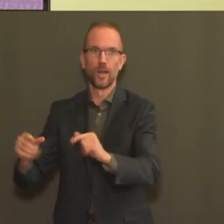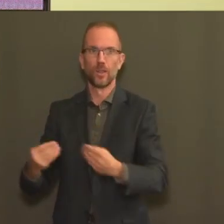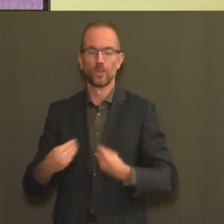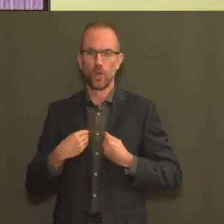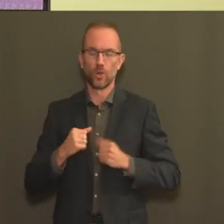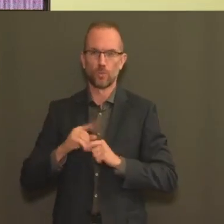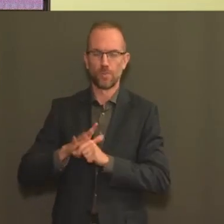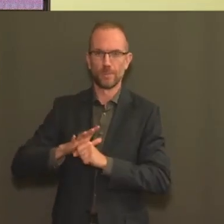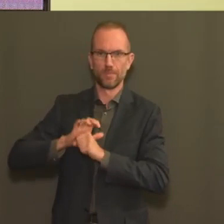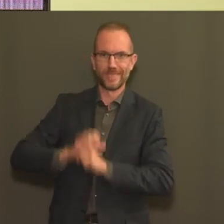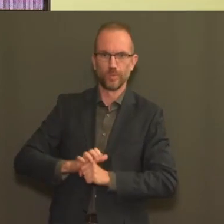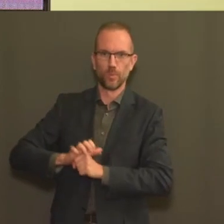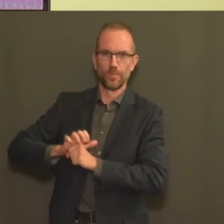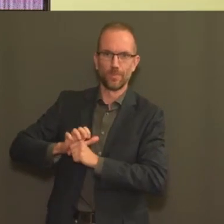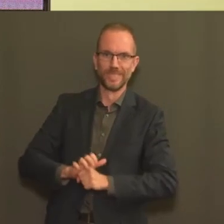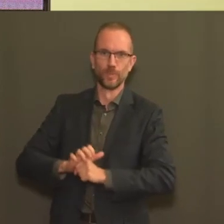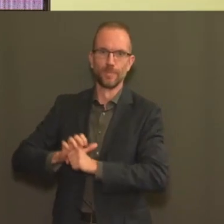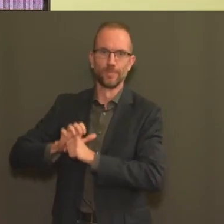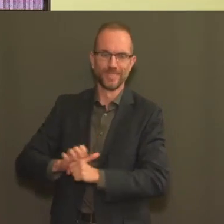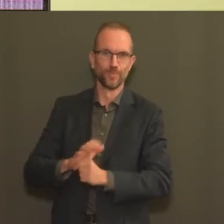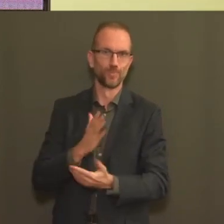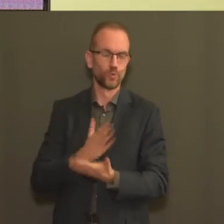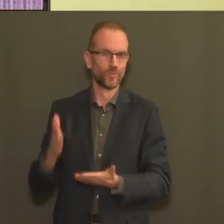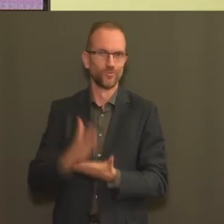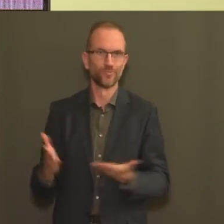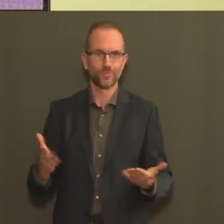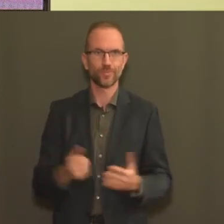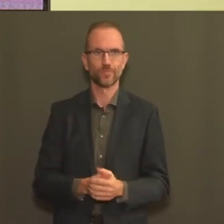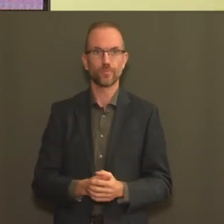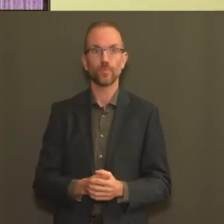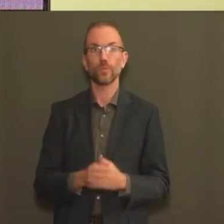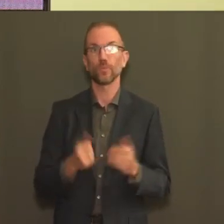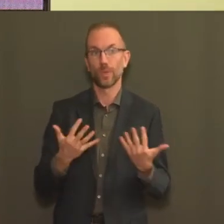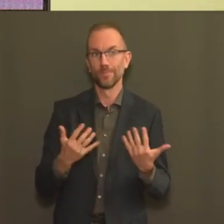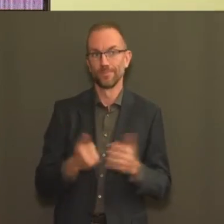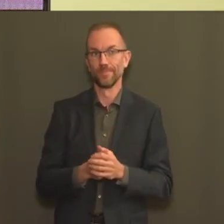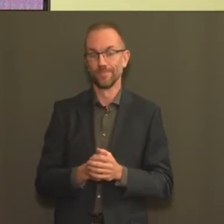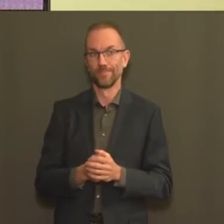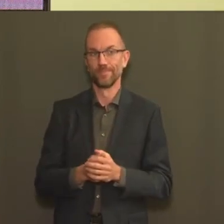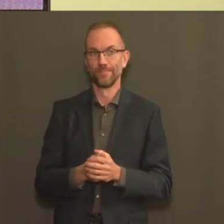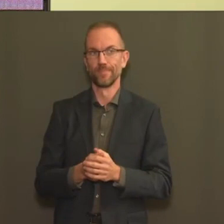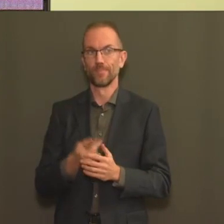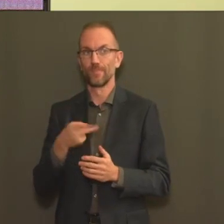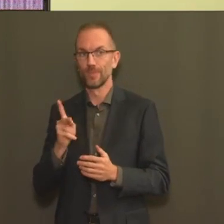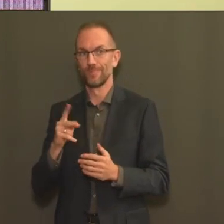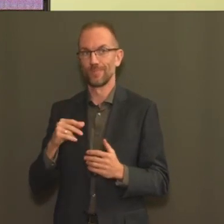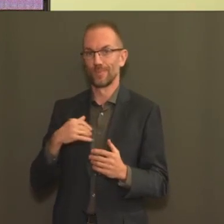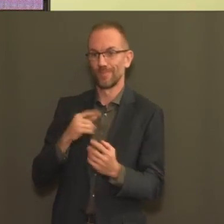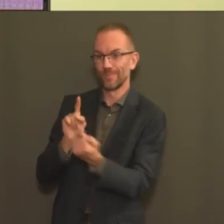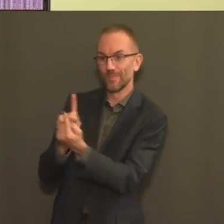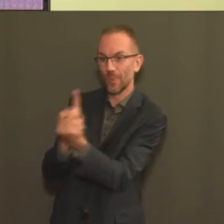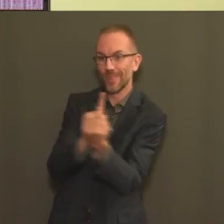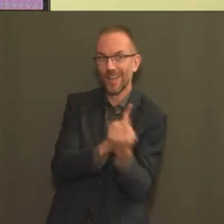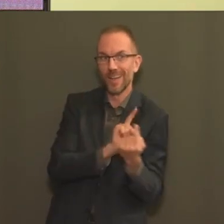à l'augmentation de différents facteurs, l'augmentation d'une part de nos contacts rapprochés, doute, d'une plus grande mobilité, on va en